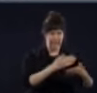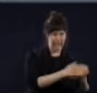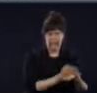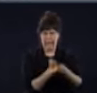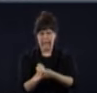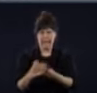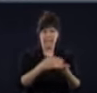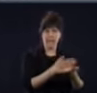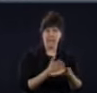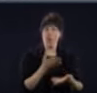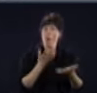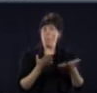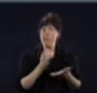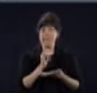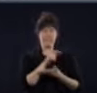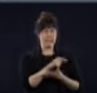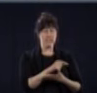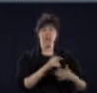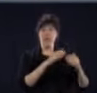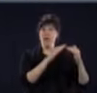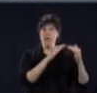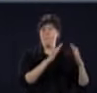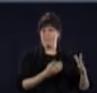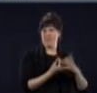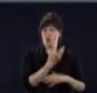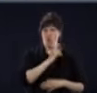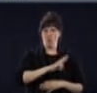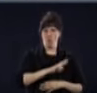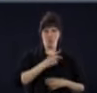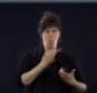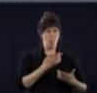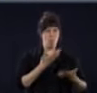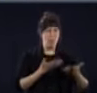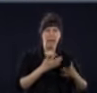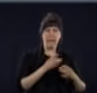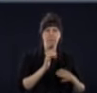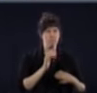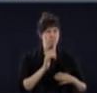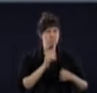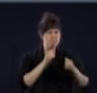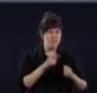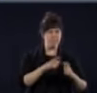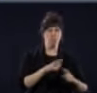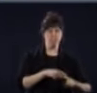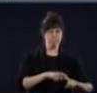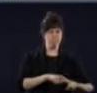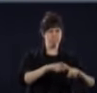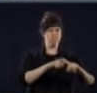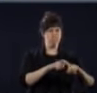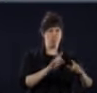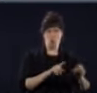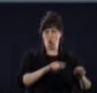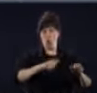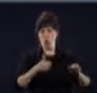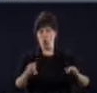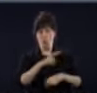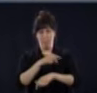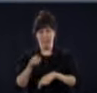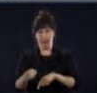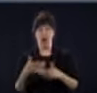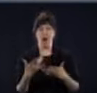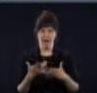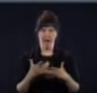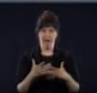temporairement, parce qu'on pense, avec ce qu'on est en train de faire, qu'à l'hôpital Maisonneuve-Rosemont, on va être capable d'augmenter,